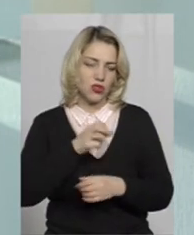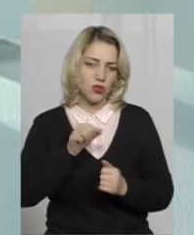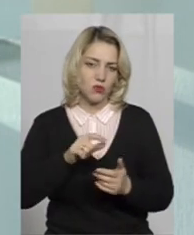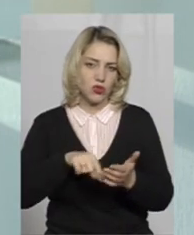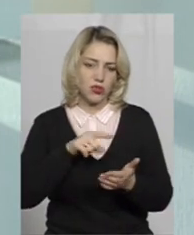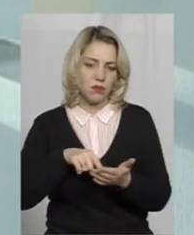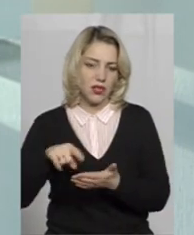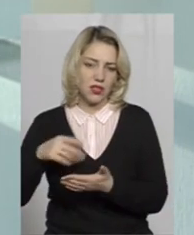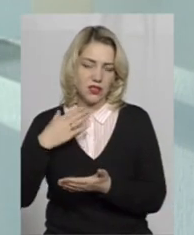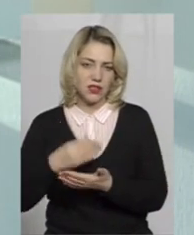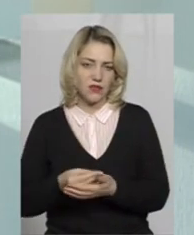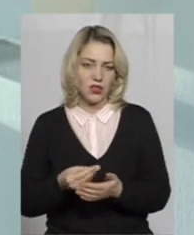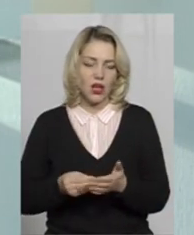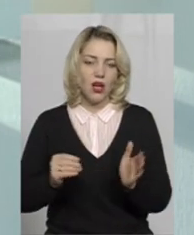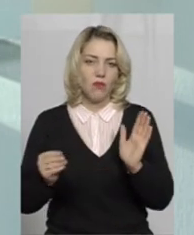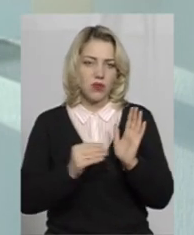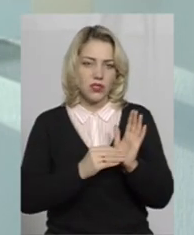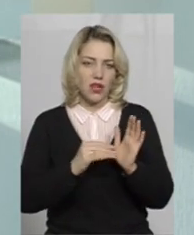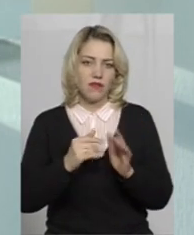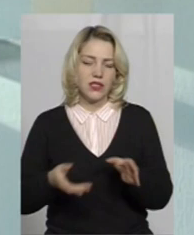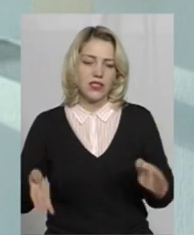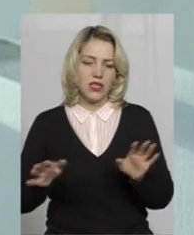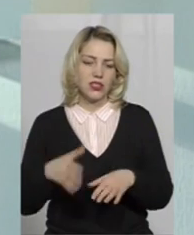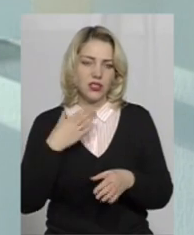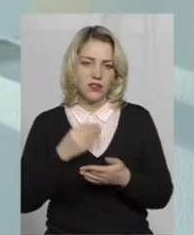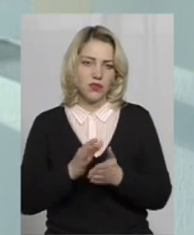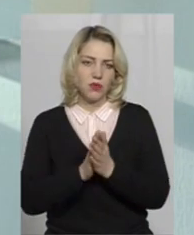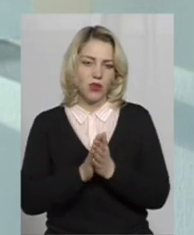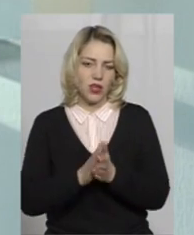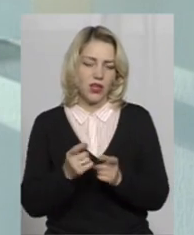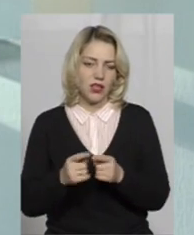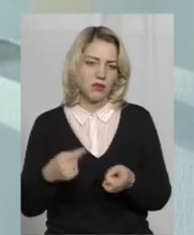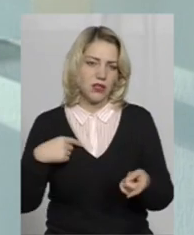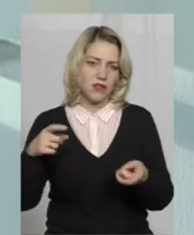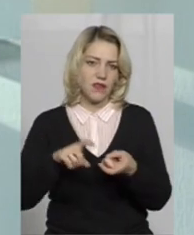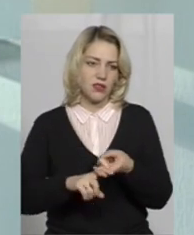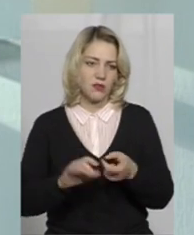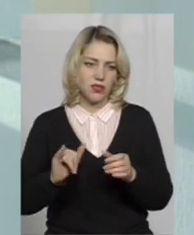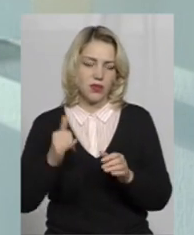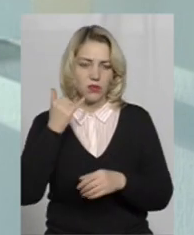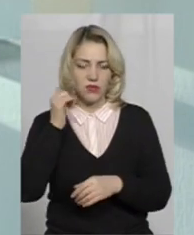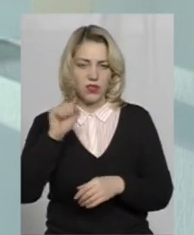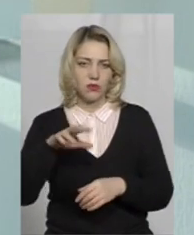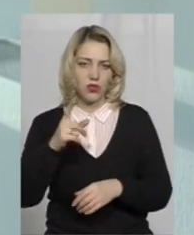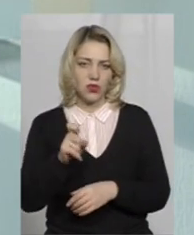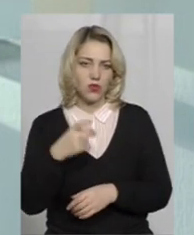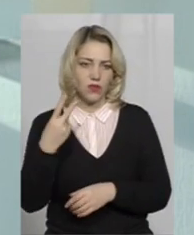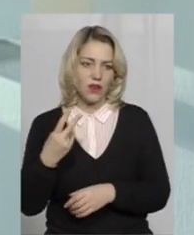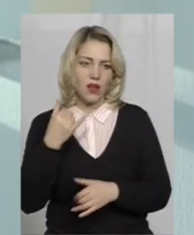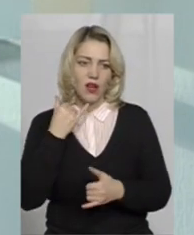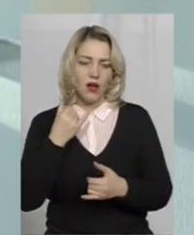свої питання, залишити прохання. Ми, звичайно, зв'язуємося. Та, врешті-решт, позвонити на 102, можна